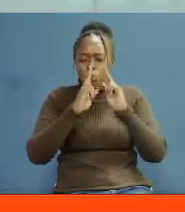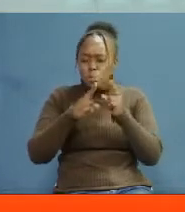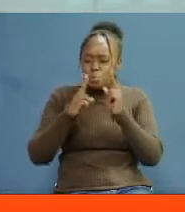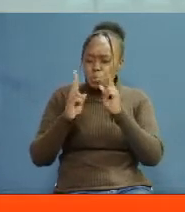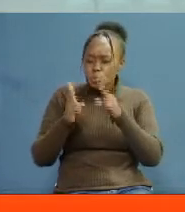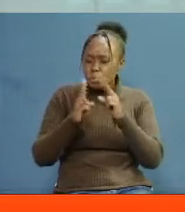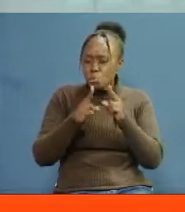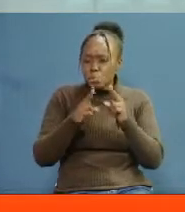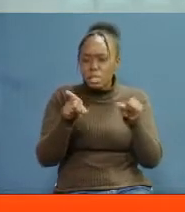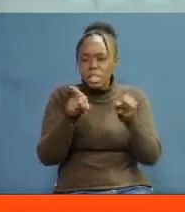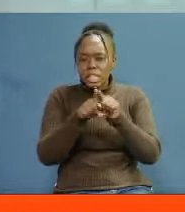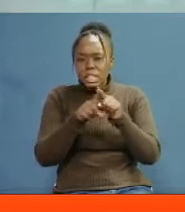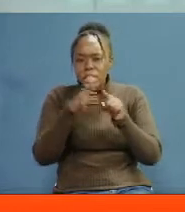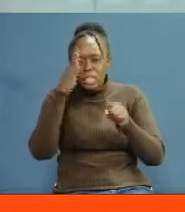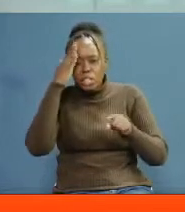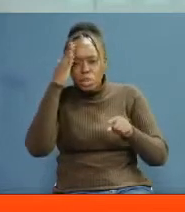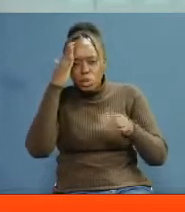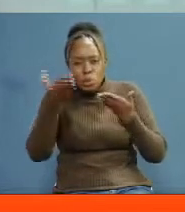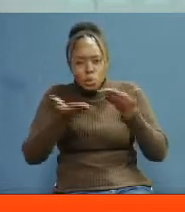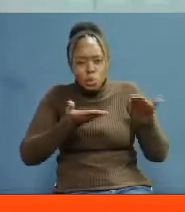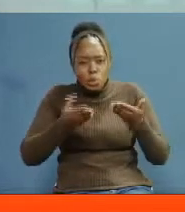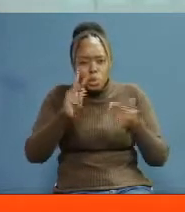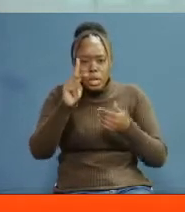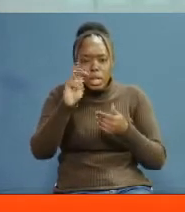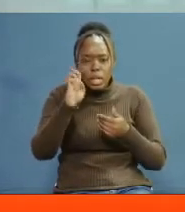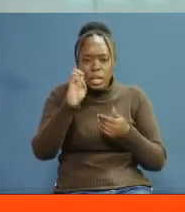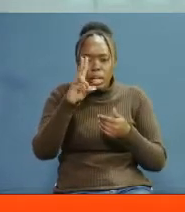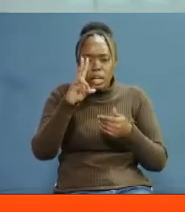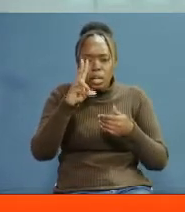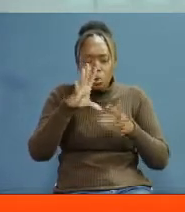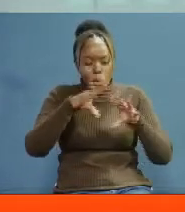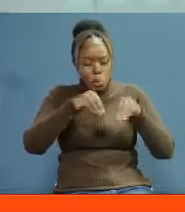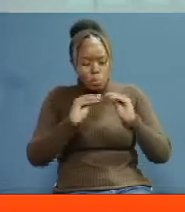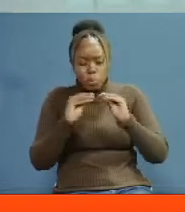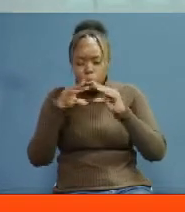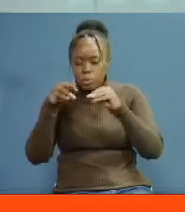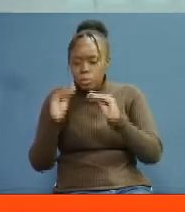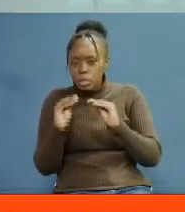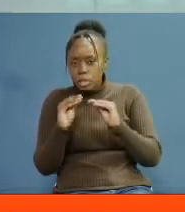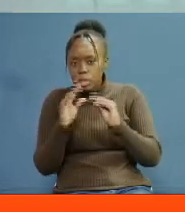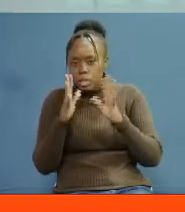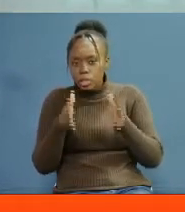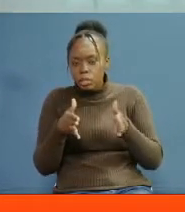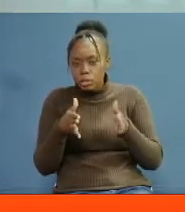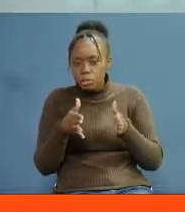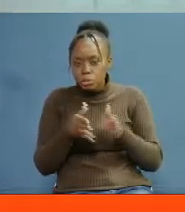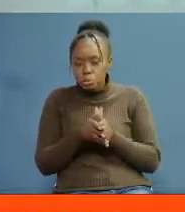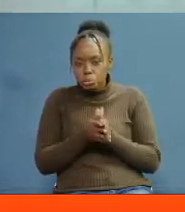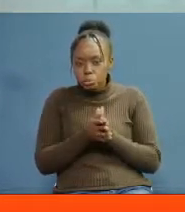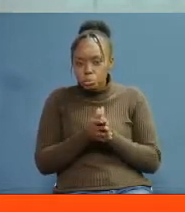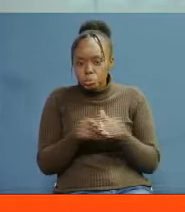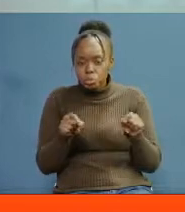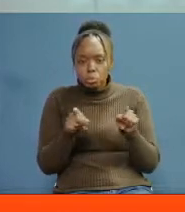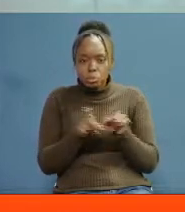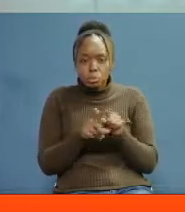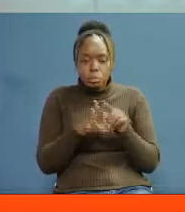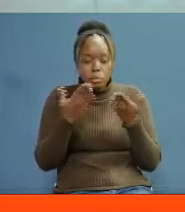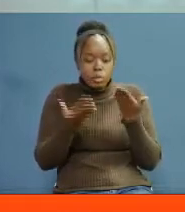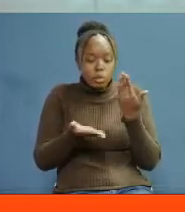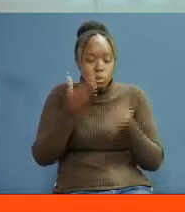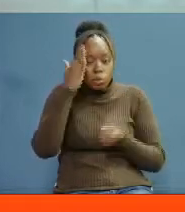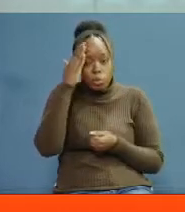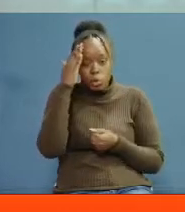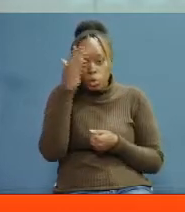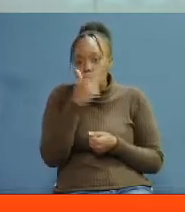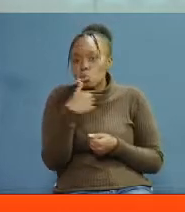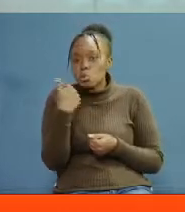kifananishwa na caroline kagogo katika eneo la kiminini market Kwa kile kikua kina famika kwa